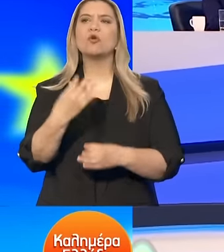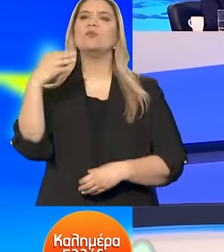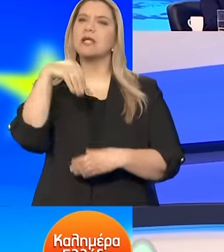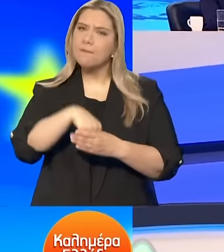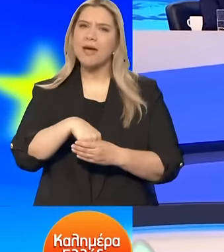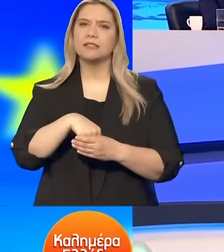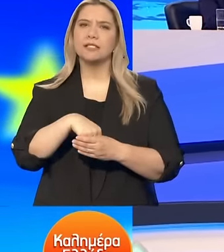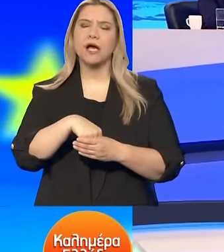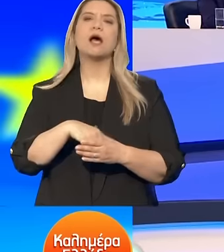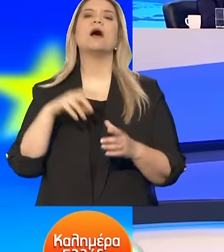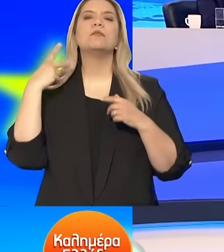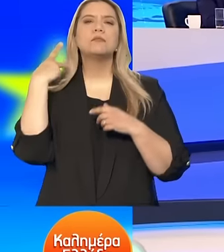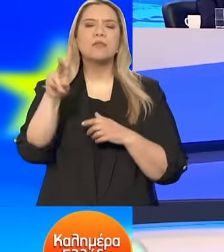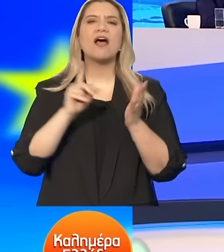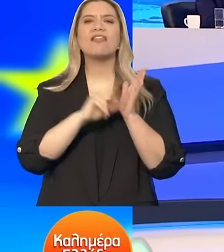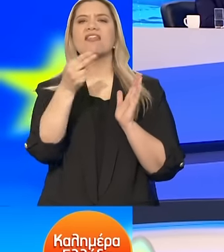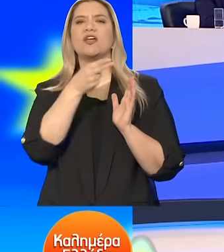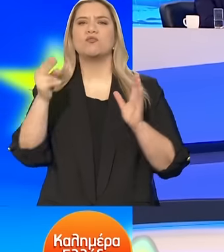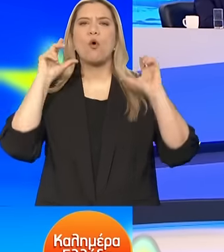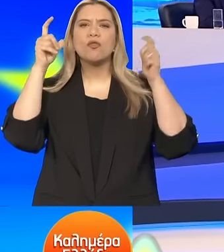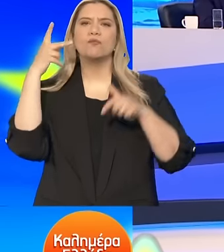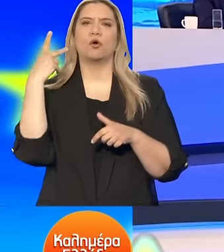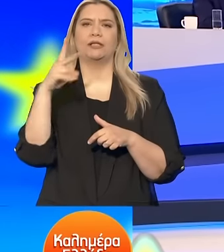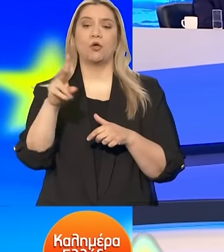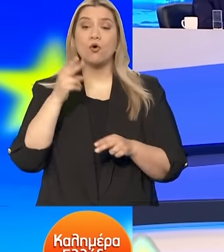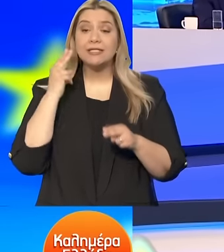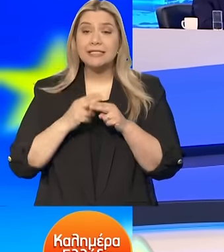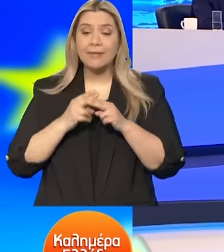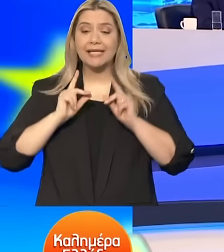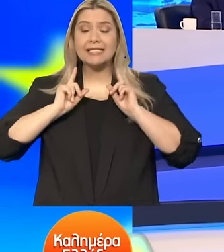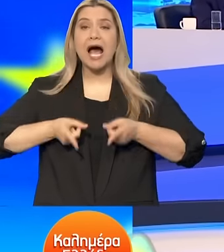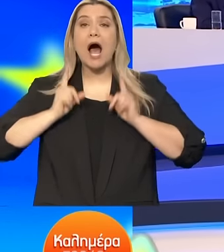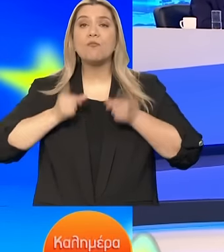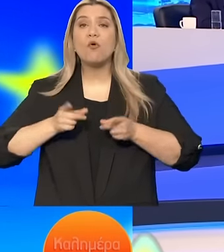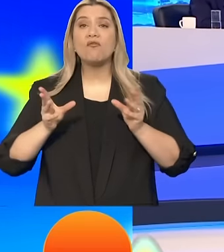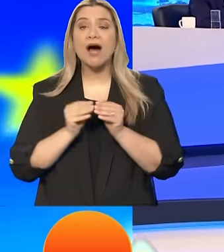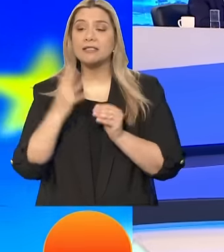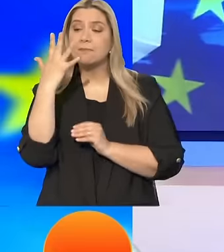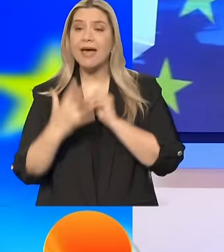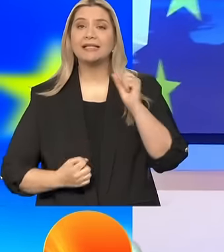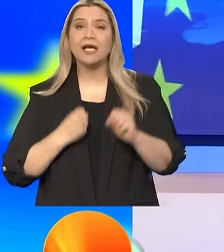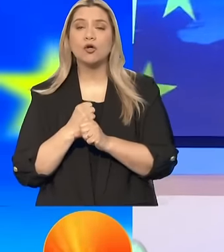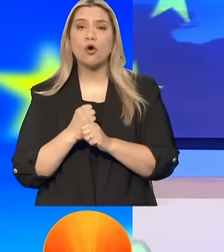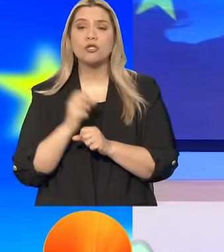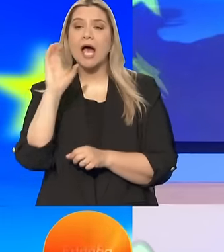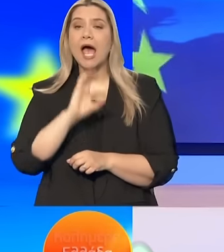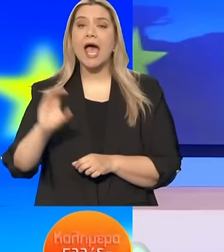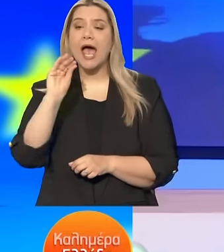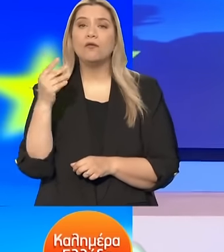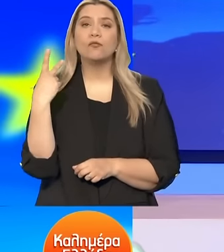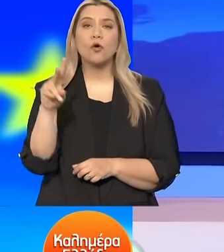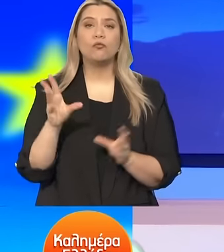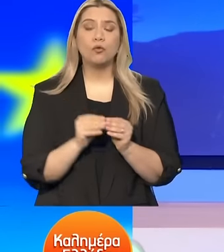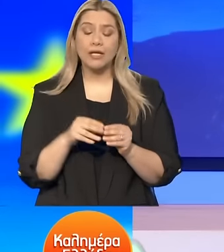δημοκρατικό θεσμό. Και επειδή θα παρθούν πολύ σημαντικές αποφάσεις στην Ευρώπη τα επόμενα πέντε χρόνια, σε ένα περιβάλλον γεωπολιτικό